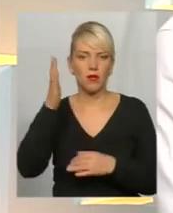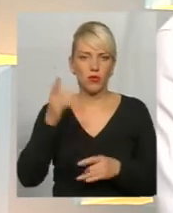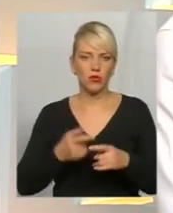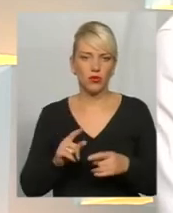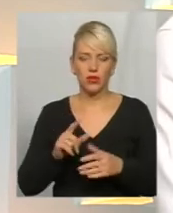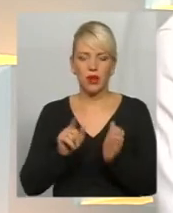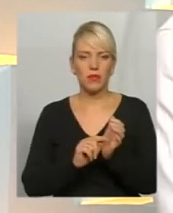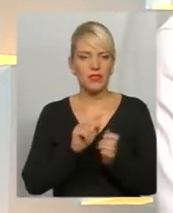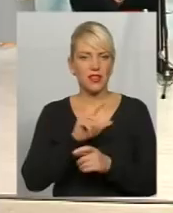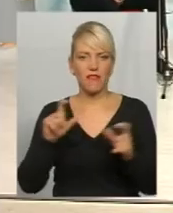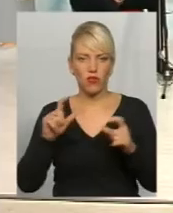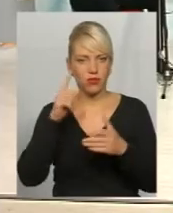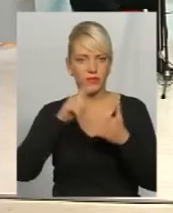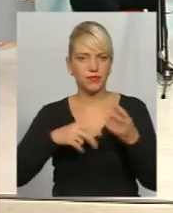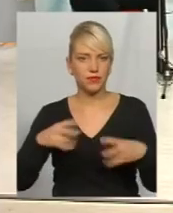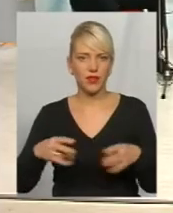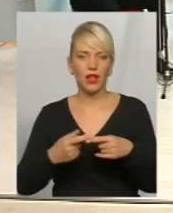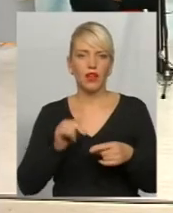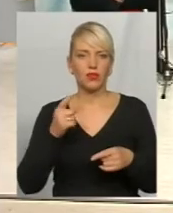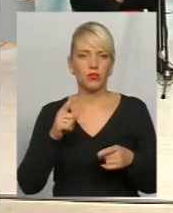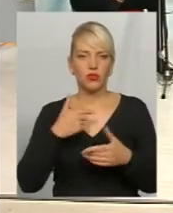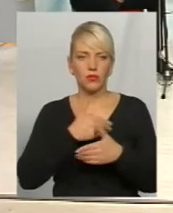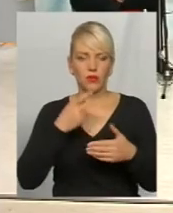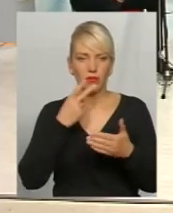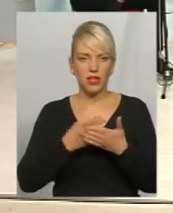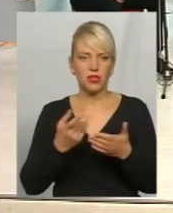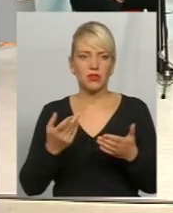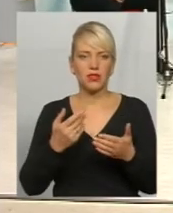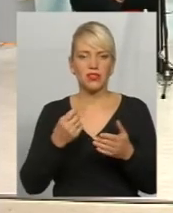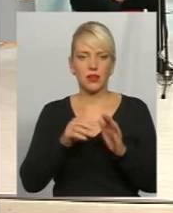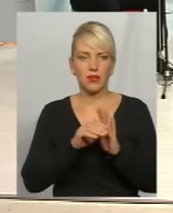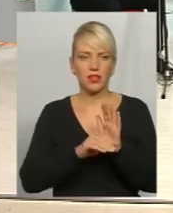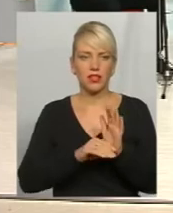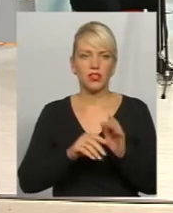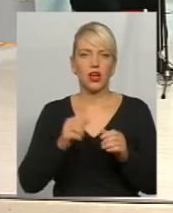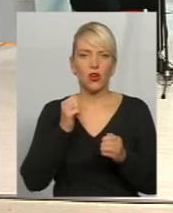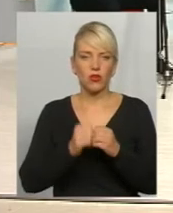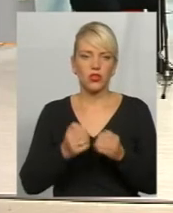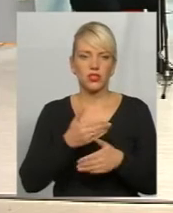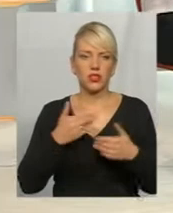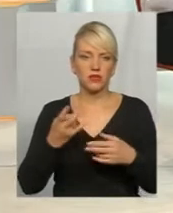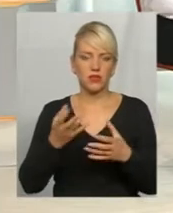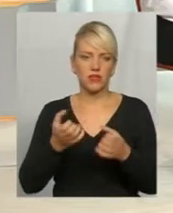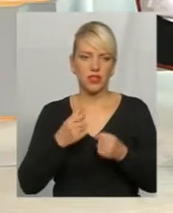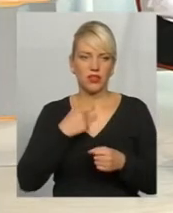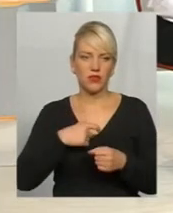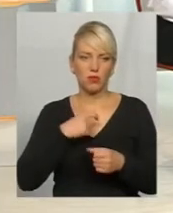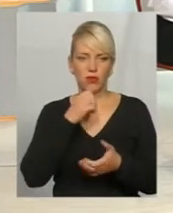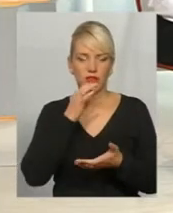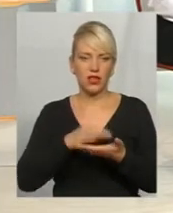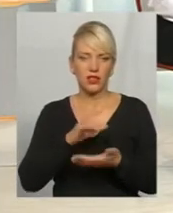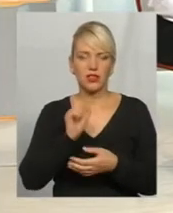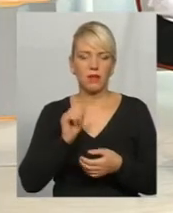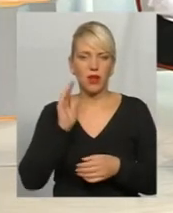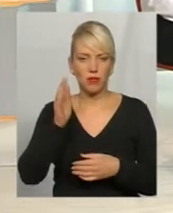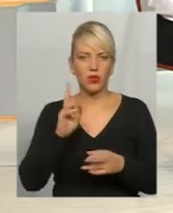немає чого покладатися, ми сьогодні вже побачили це з нашої передачі, тому, в принципі, кожен з нас має взяти на себе і тоді за майбутнє. Як